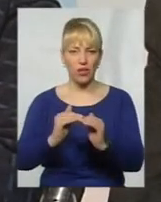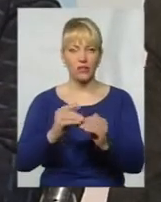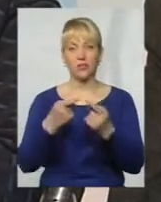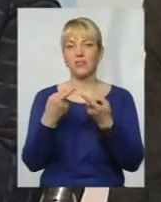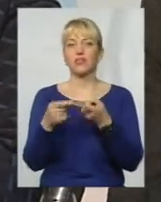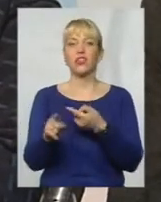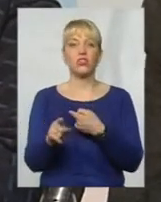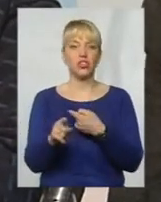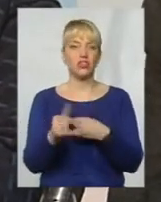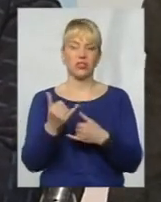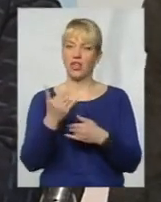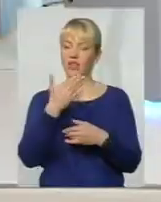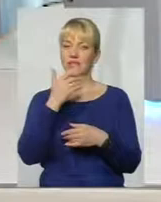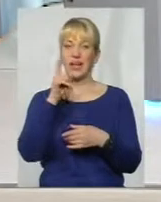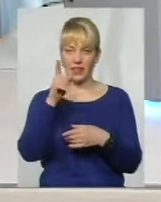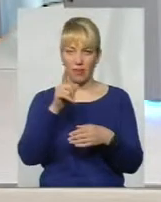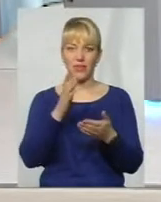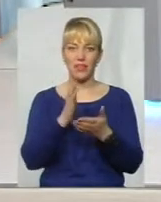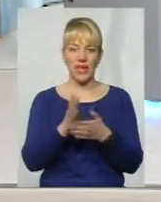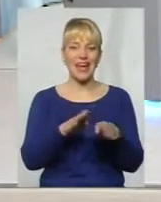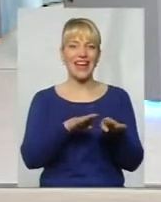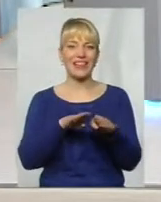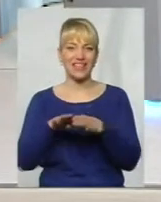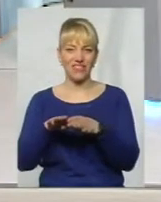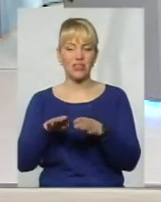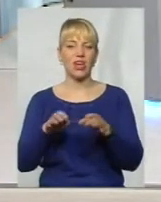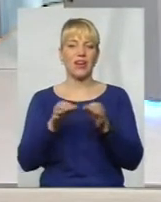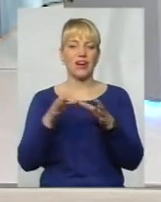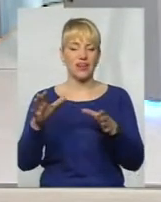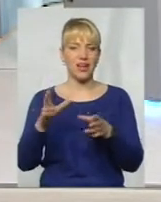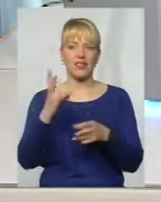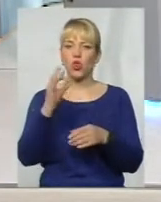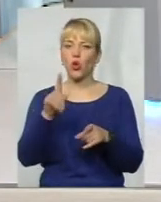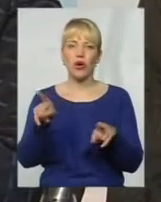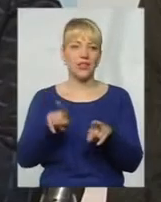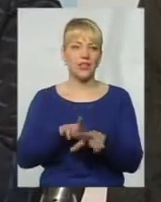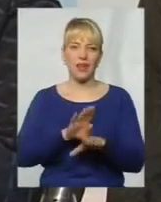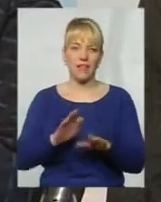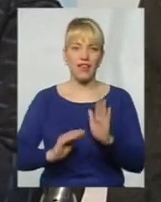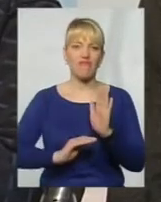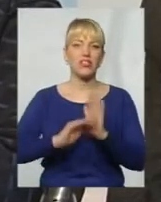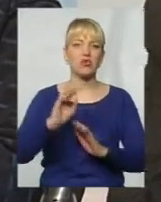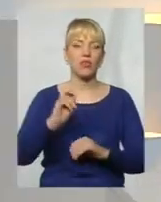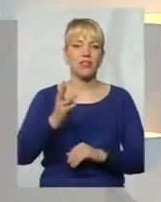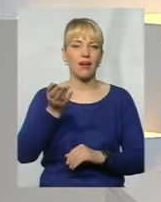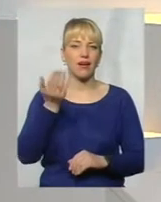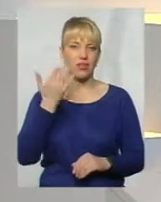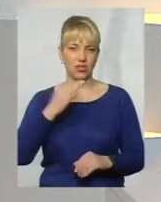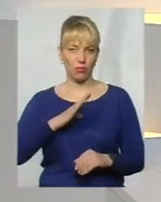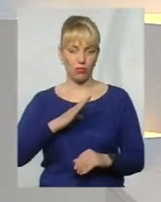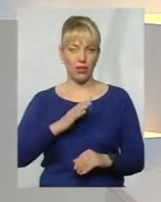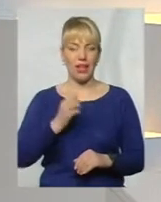рівень радіації там то є, але не настільки високий, який би перескоджали виконувати цю роботу. Дякуючи